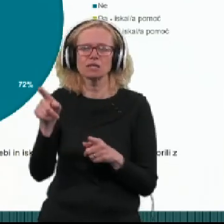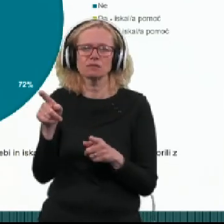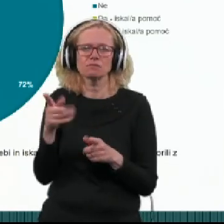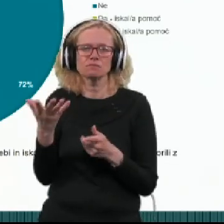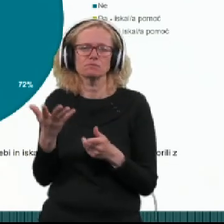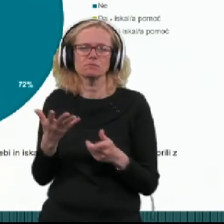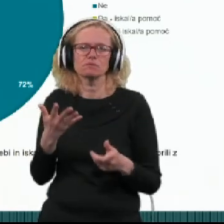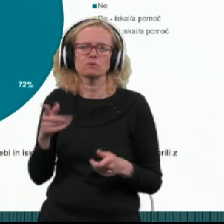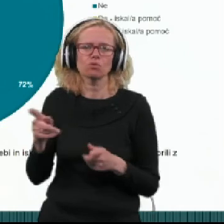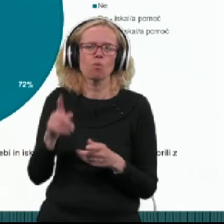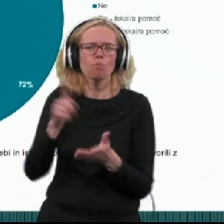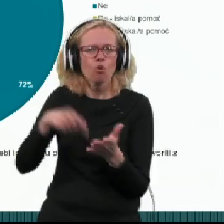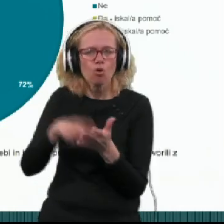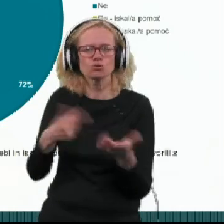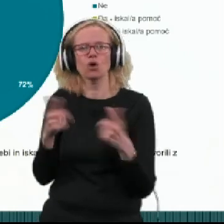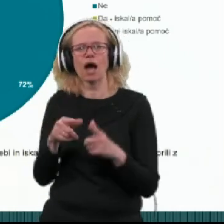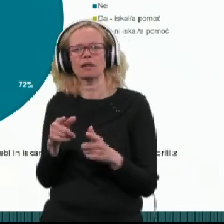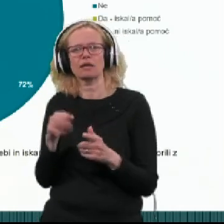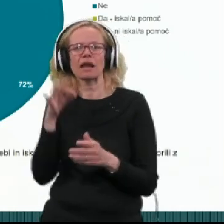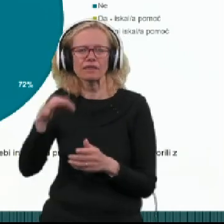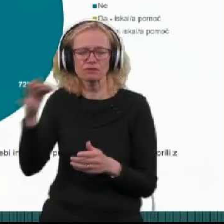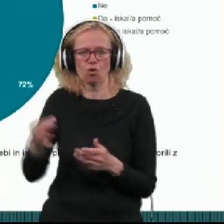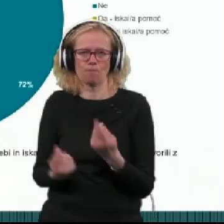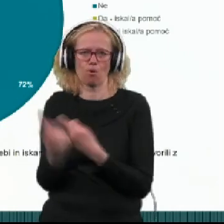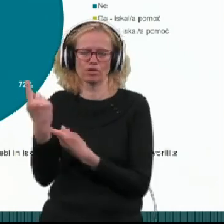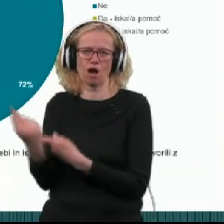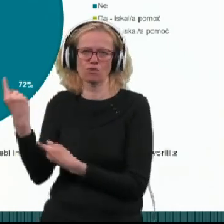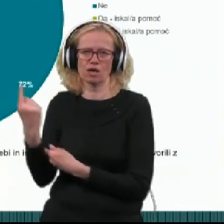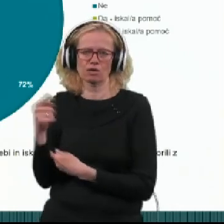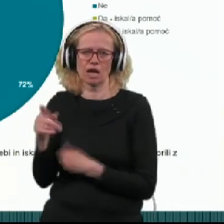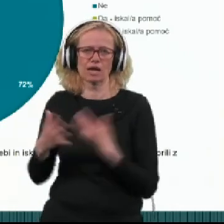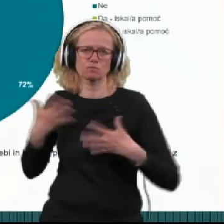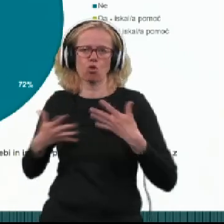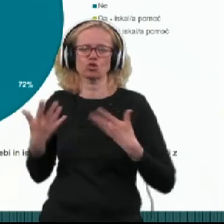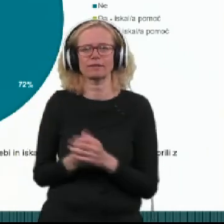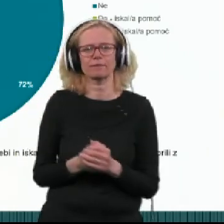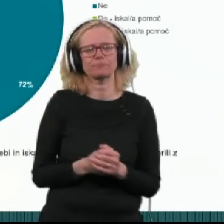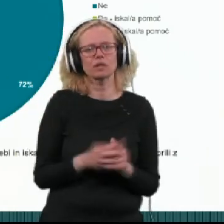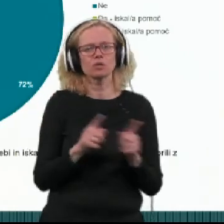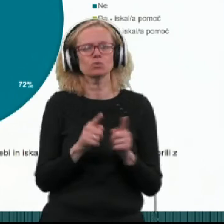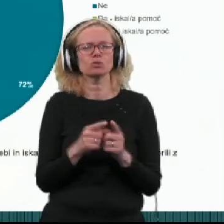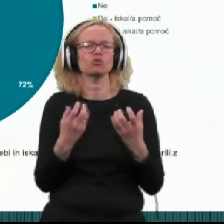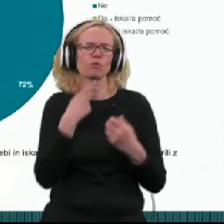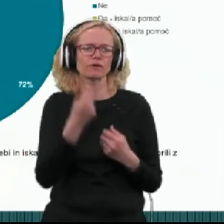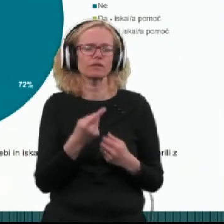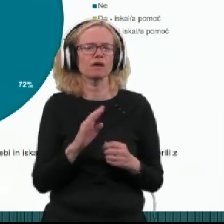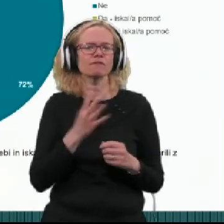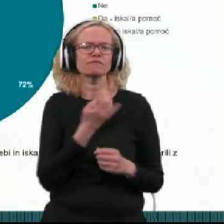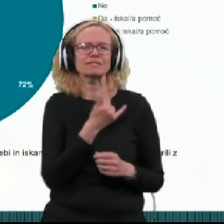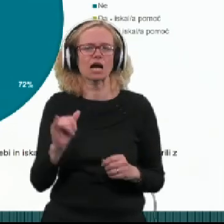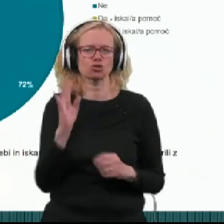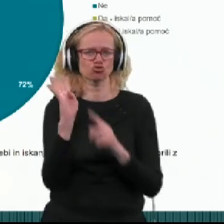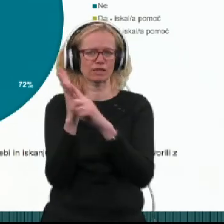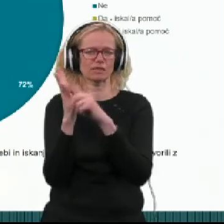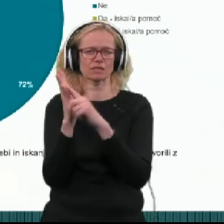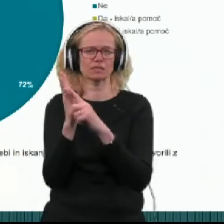redka ali pogostejša. Pri tem bi upozorila tudi na informacijo o tem, da kar vsak četrti študent razmišlja o